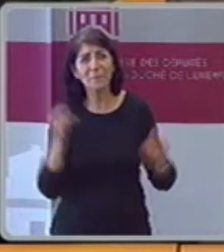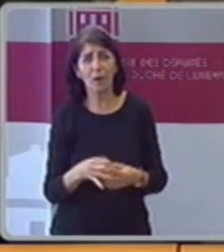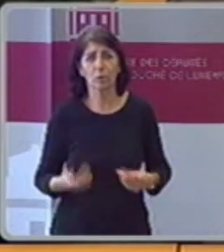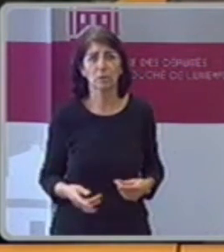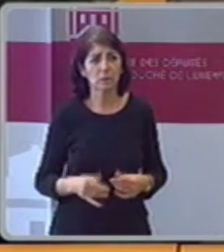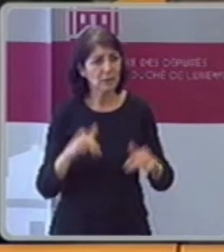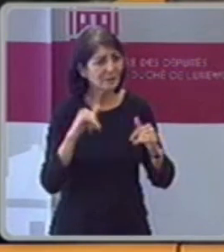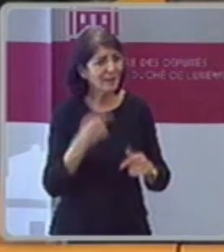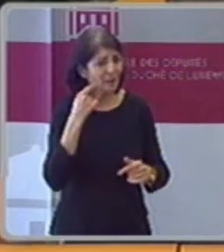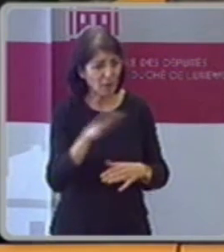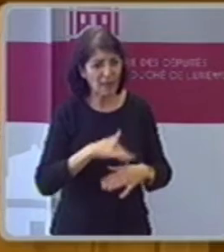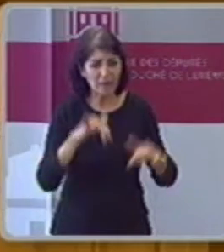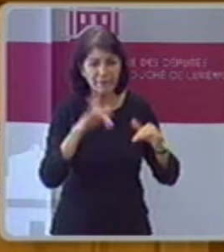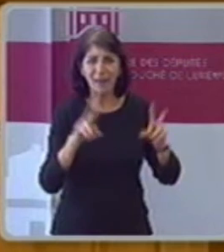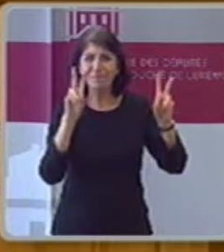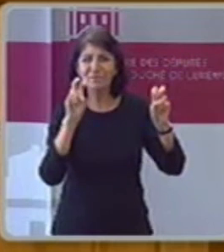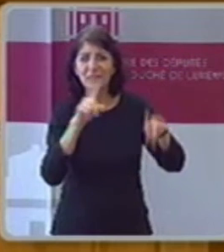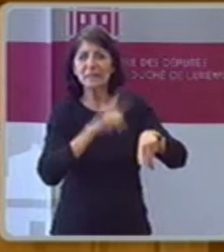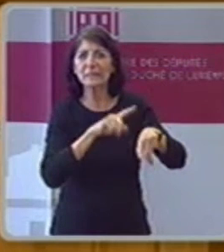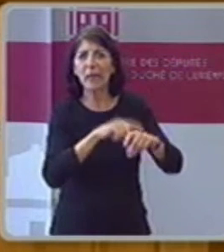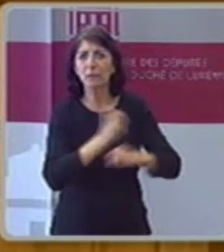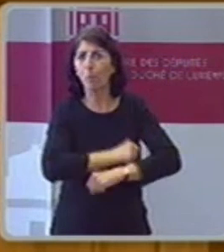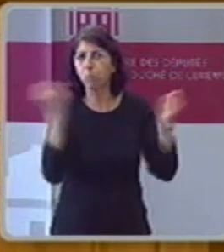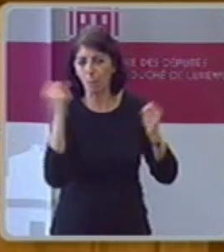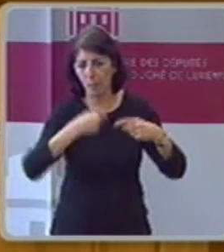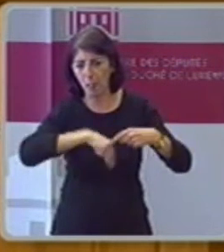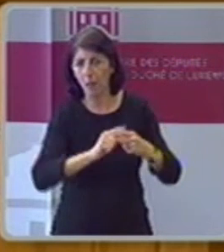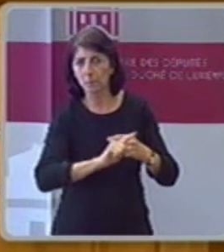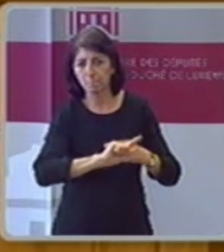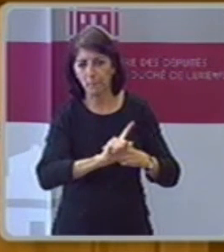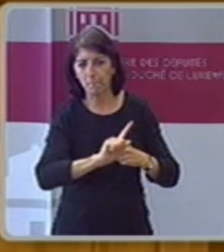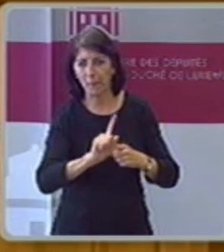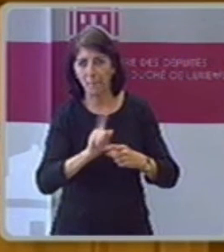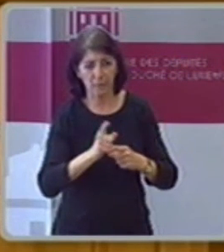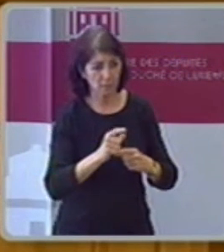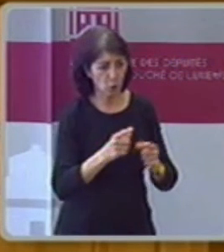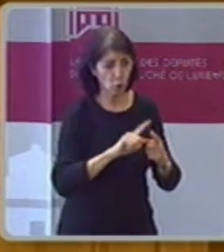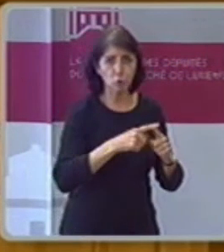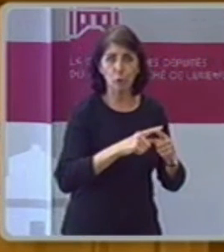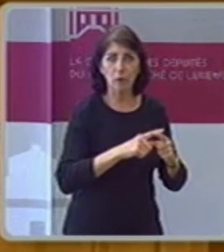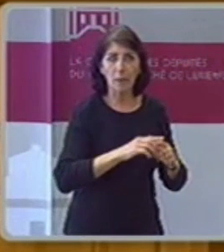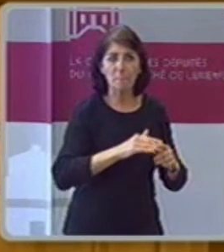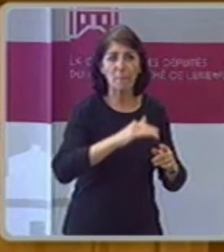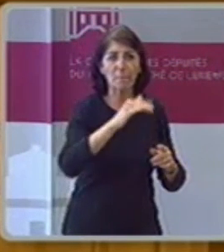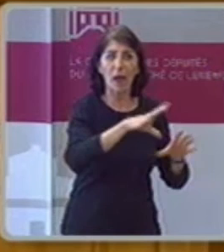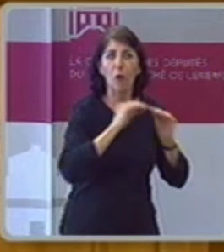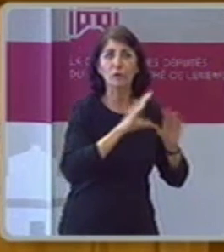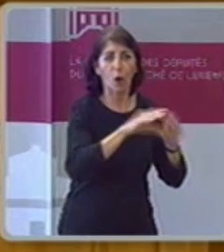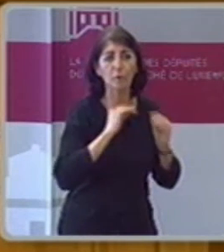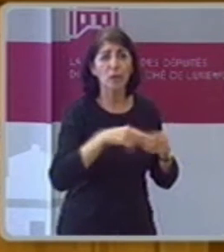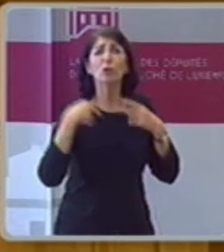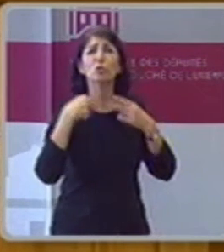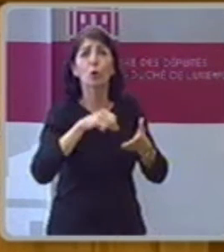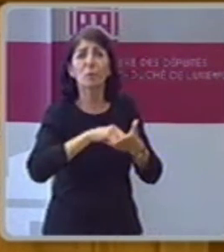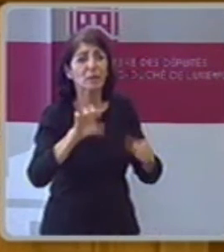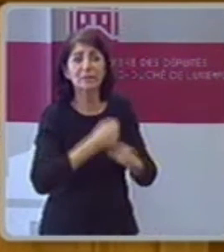das ist ein Zeitpunkt für die kommenden Generationen wir machen permanent Schulden aber bezahlen kein Euro von